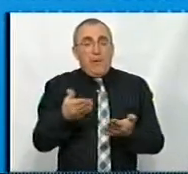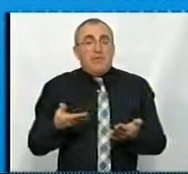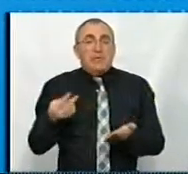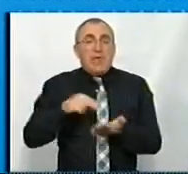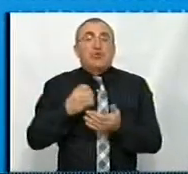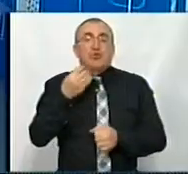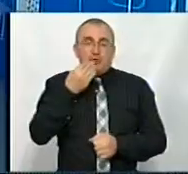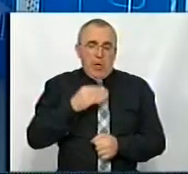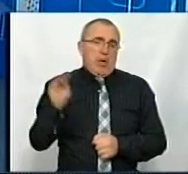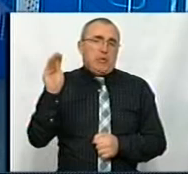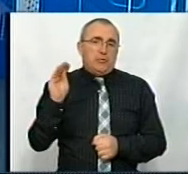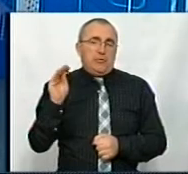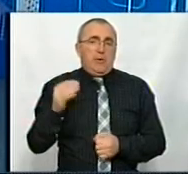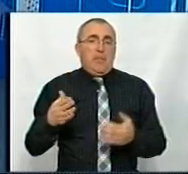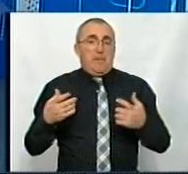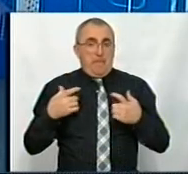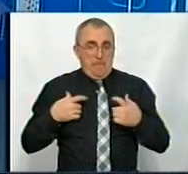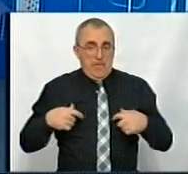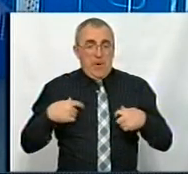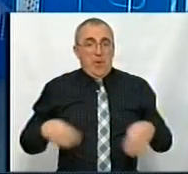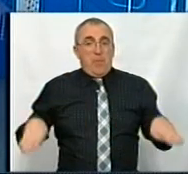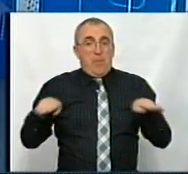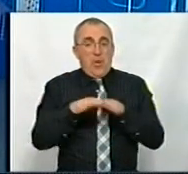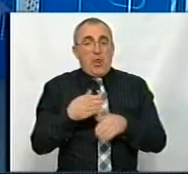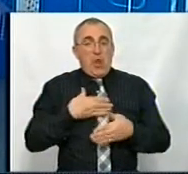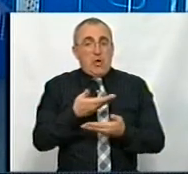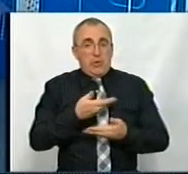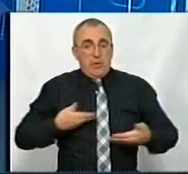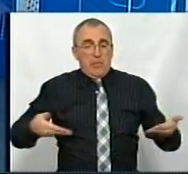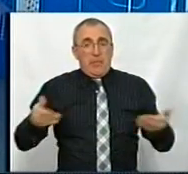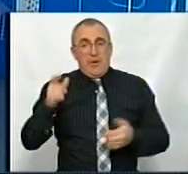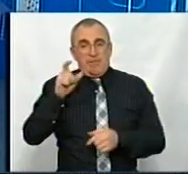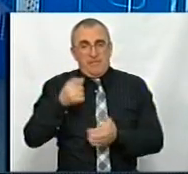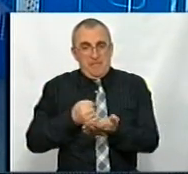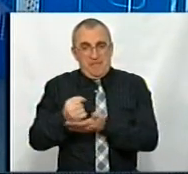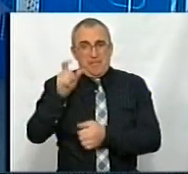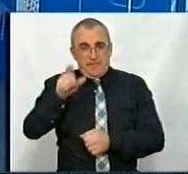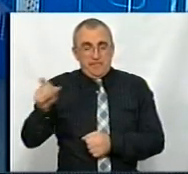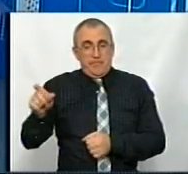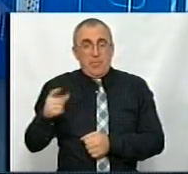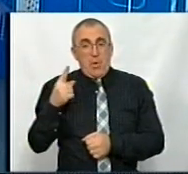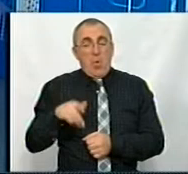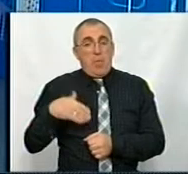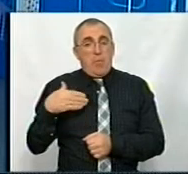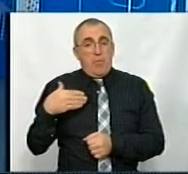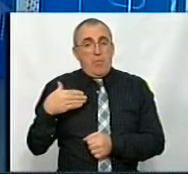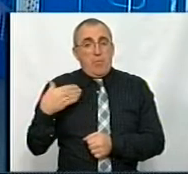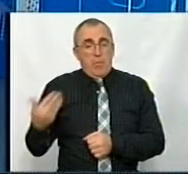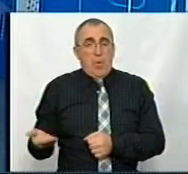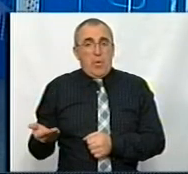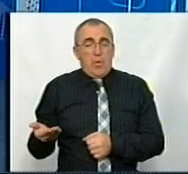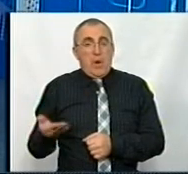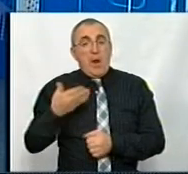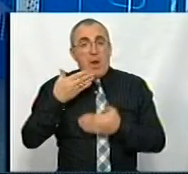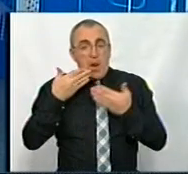краще. І мені, порівняно з нашими претендентами іншими, мені з одного боку